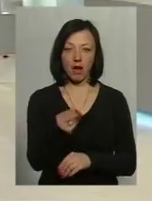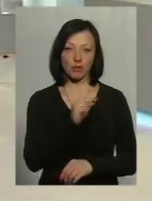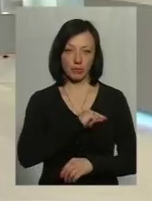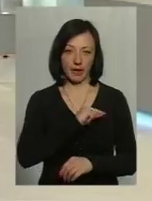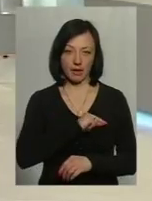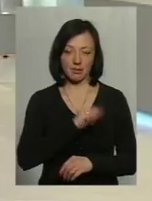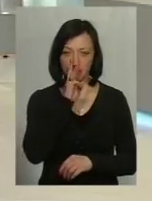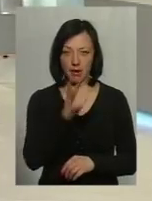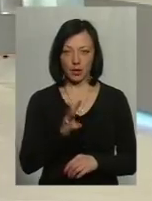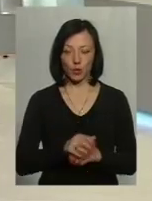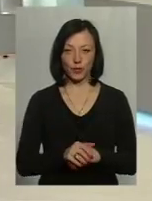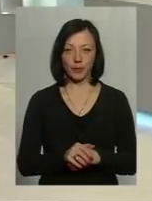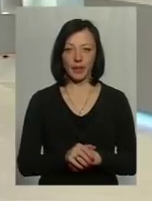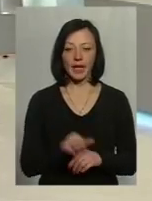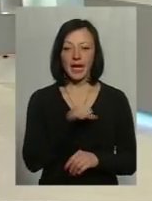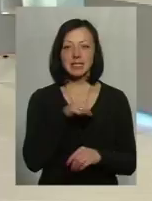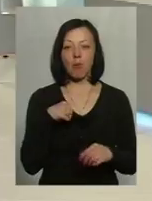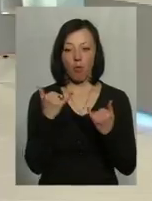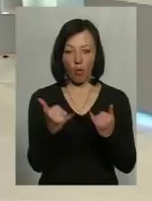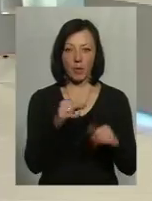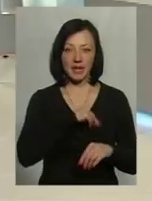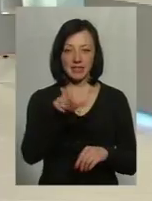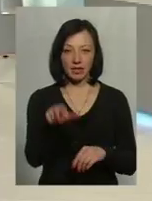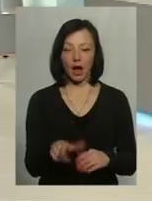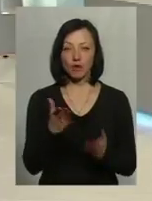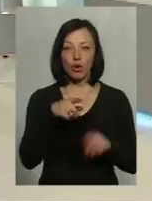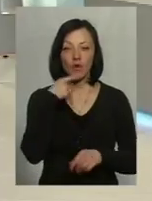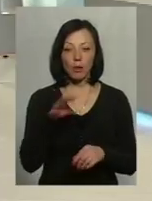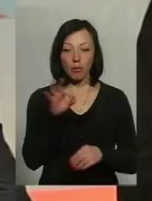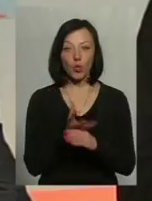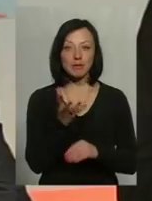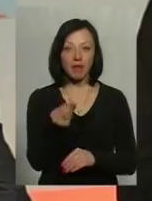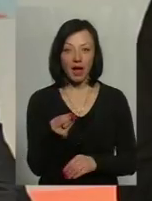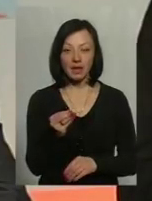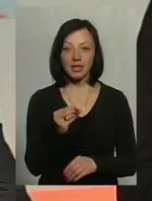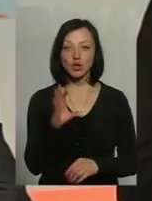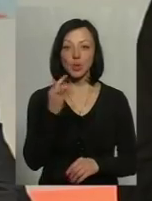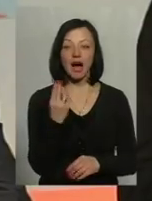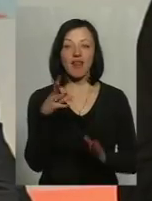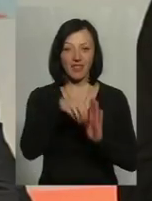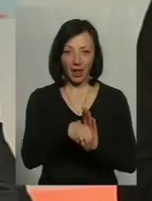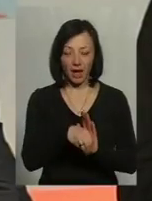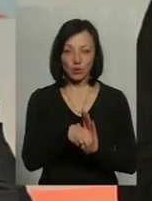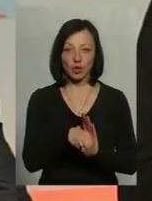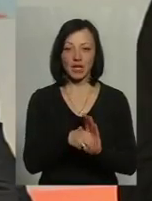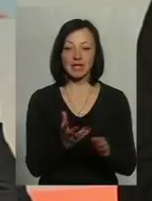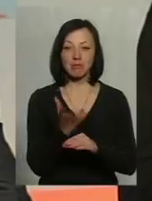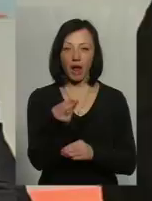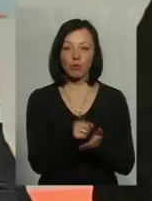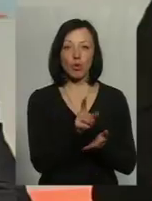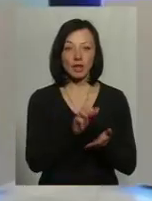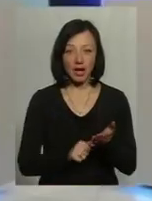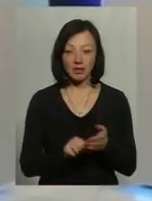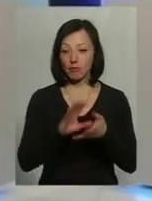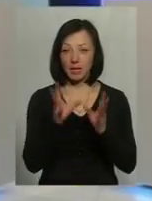праці, безпосередньо для самого працівника. Якщо говорити про сплату єдиного соціального внеску і сплату податків, то,